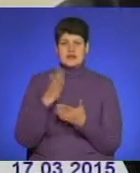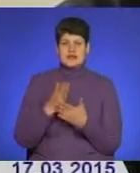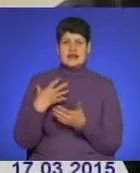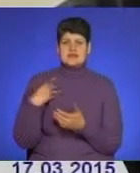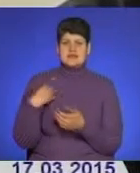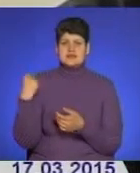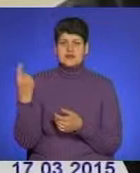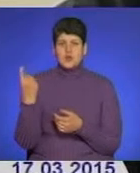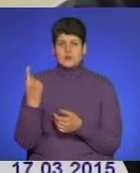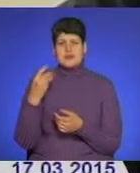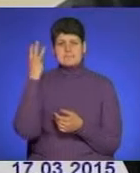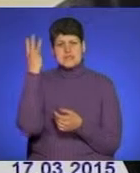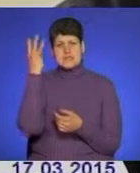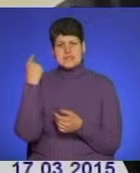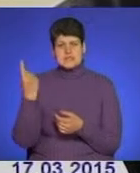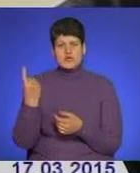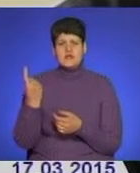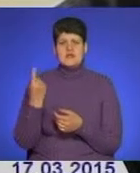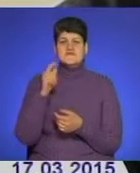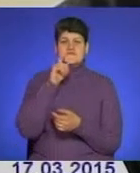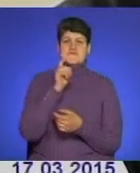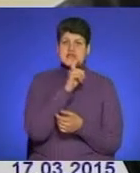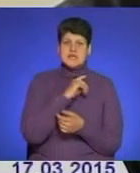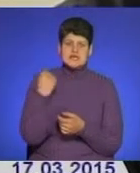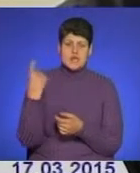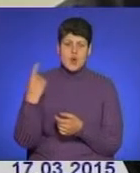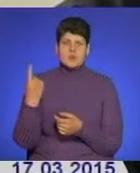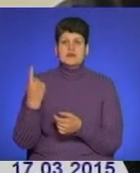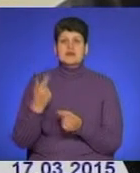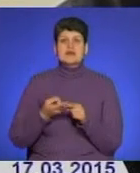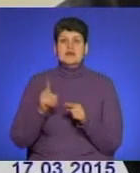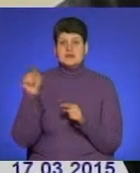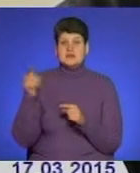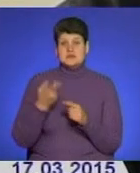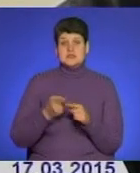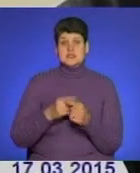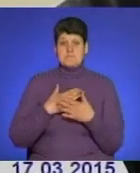Львівська область, Хмельницька область, Вінницька область, і їм це є приємно.